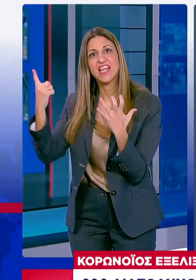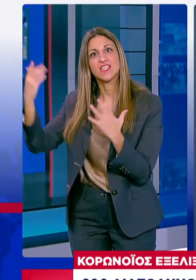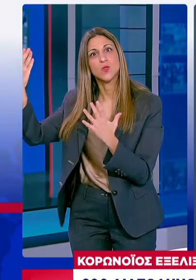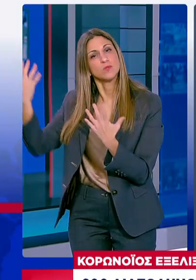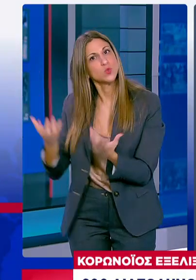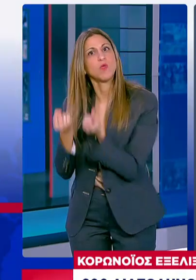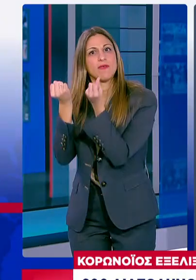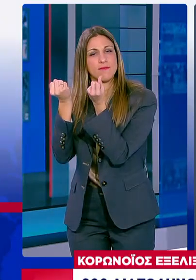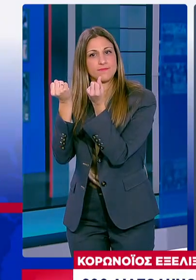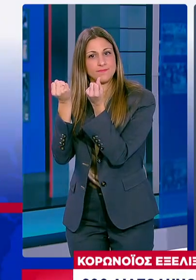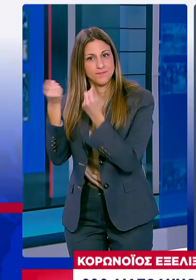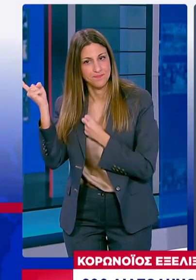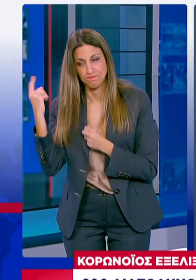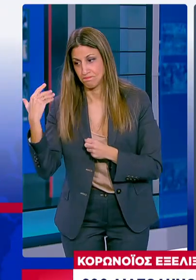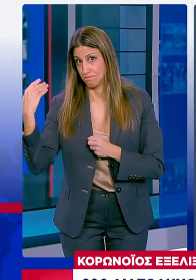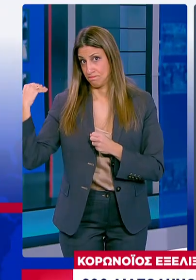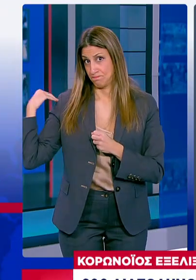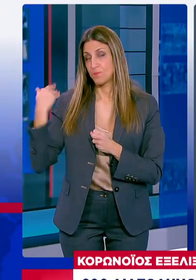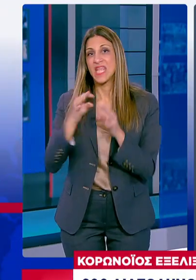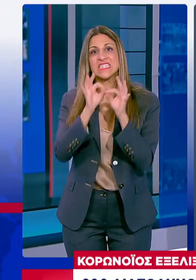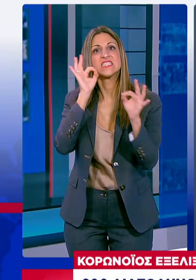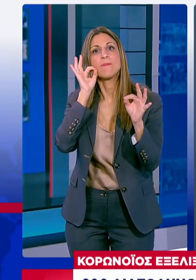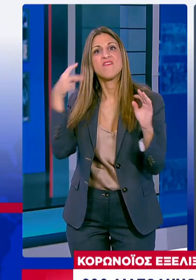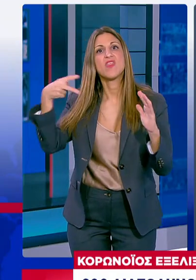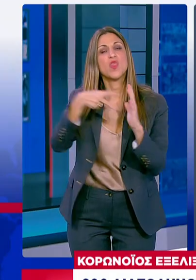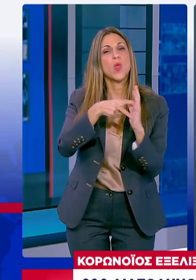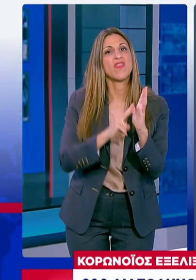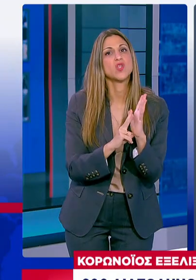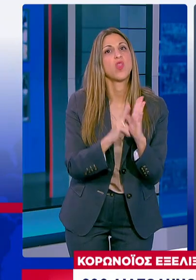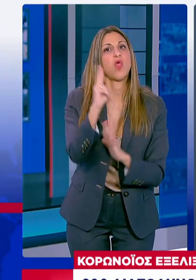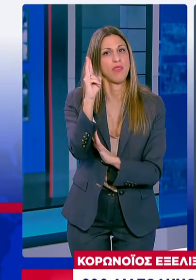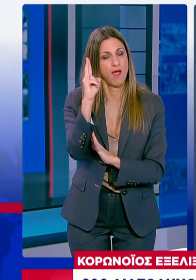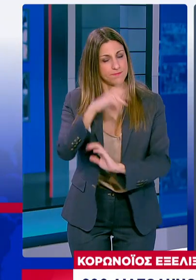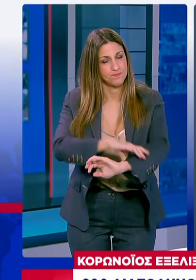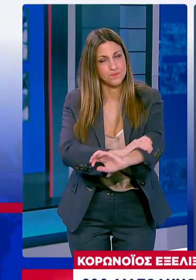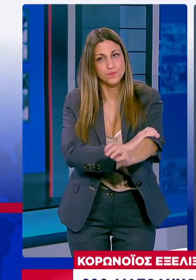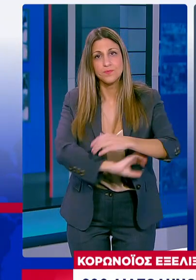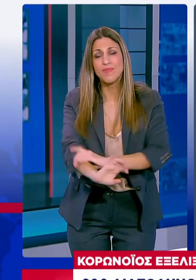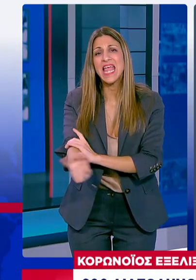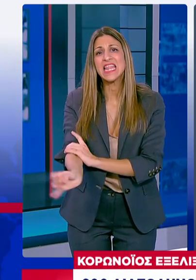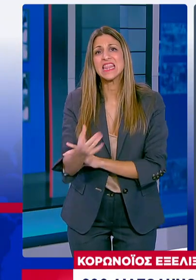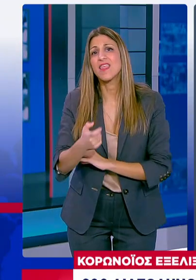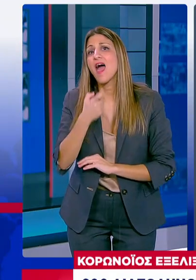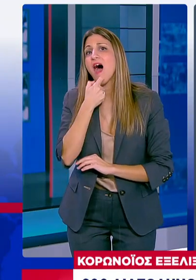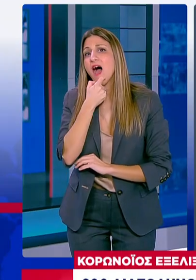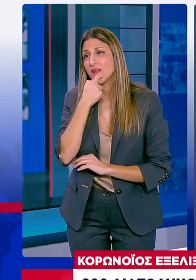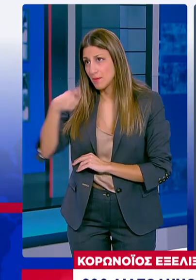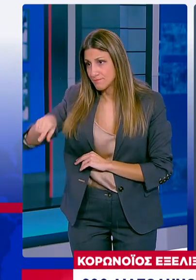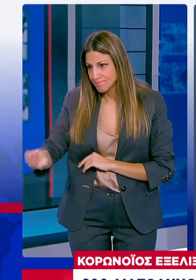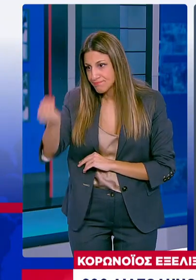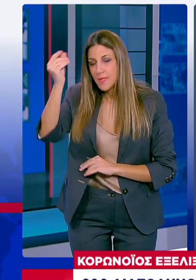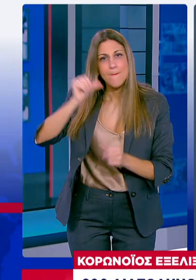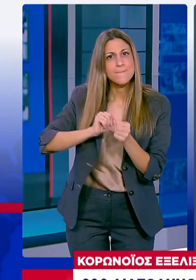Πολύ πιο πρόσφατα, το Σεπτέμβριο του 2012 Όταν στο Ηνωμένο Βασίλειο μέσα σε λίγους μήνες